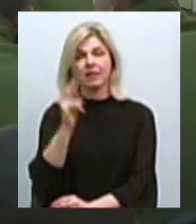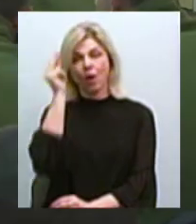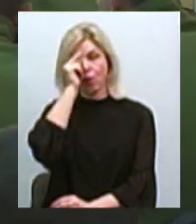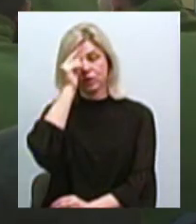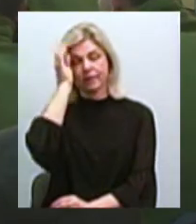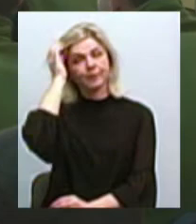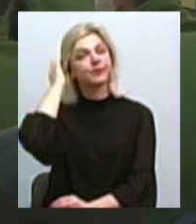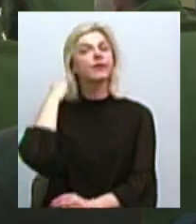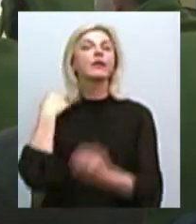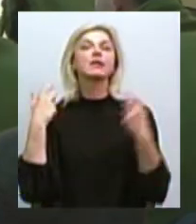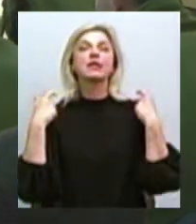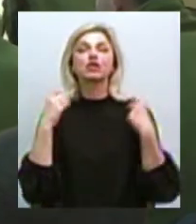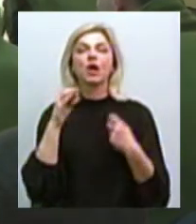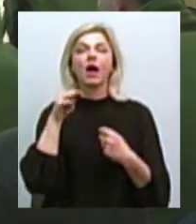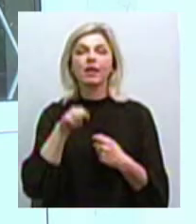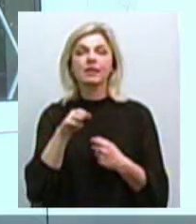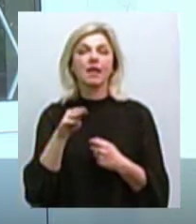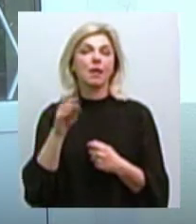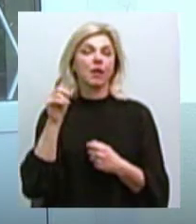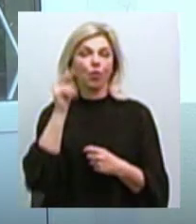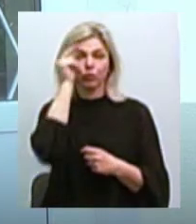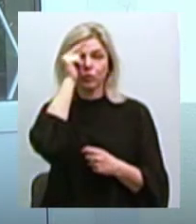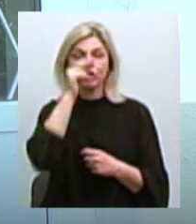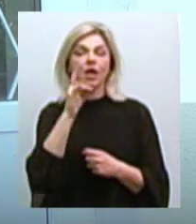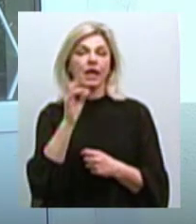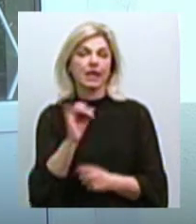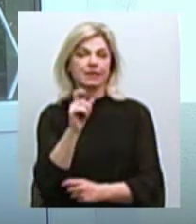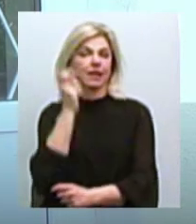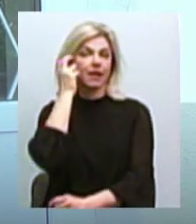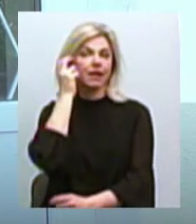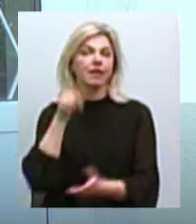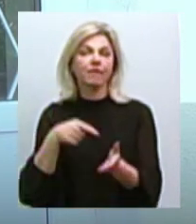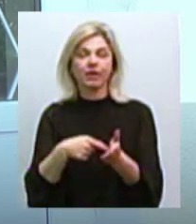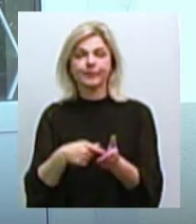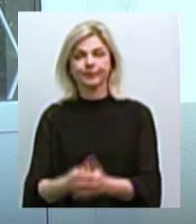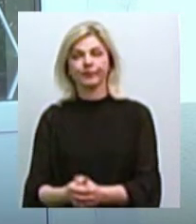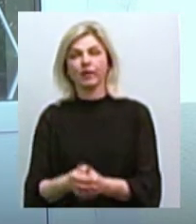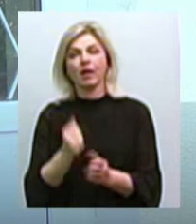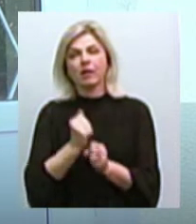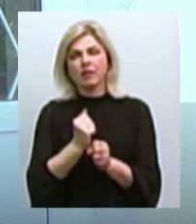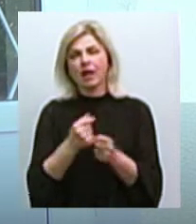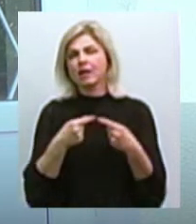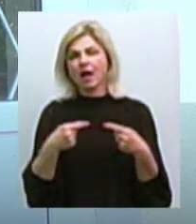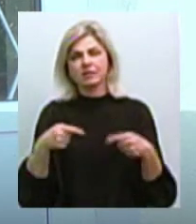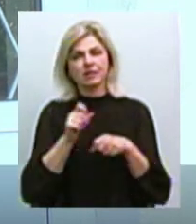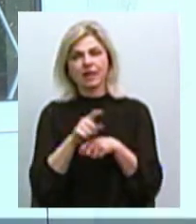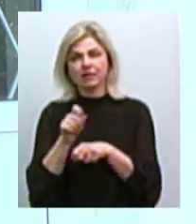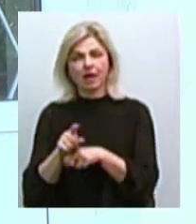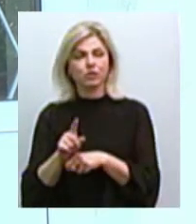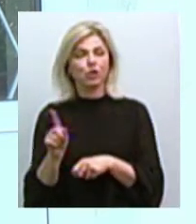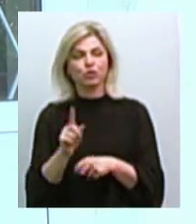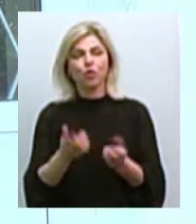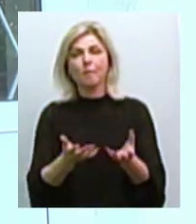сержантського складу з Київщини. Робили різні види задач, які раніше прийняли від